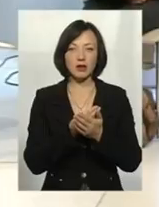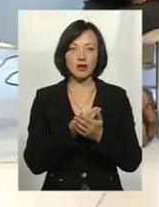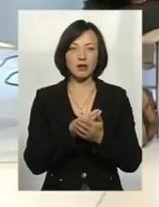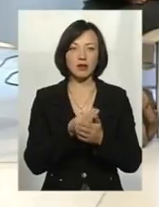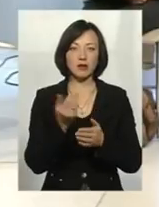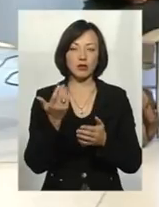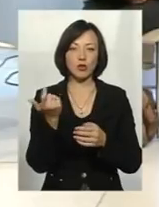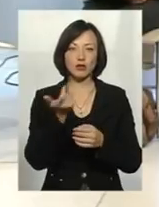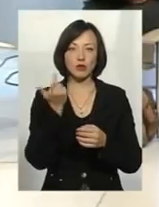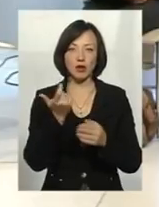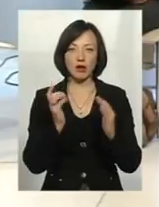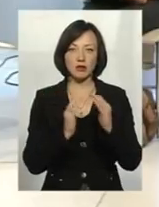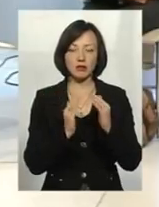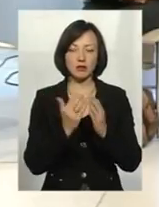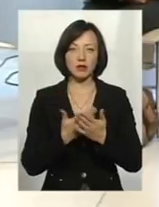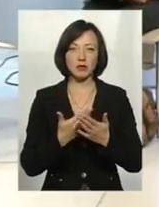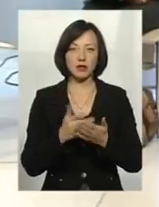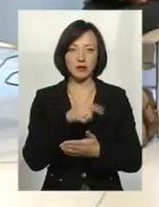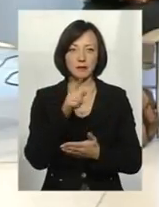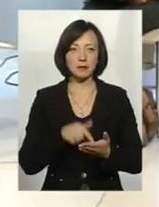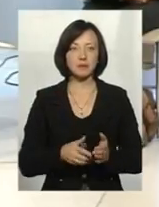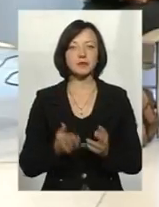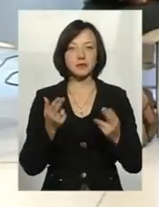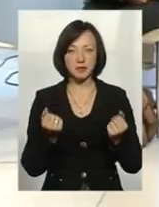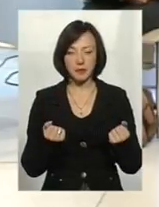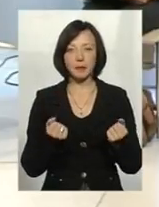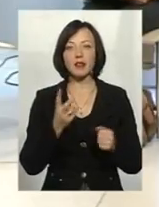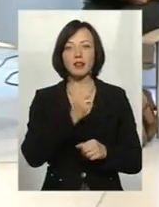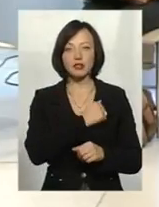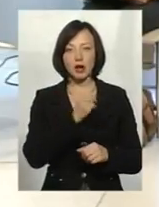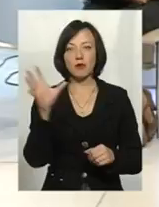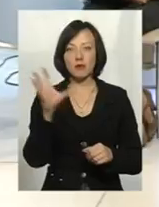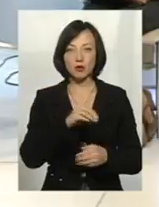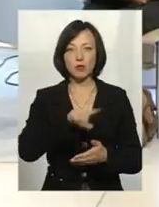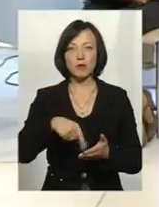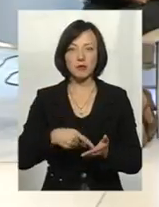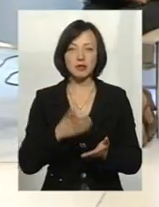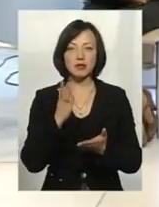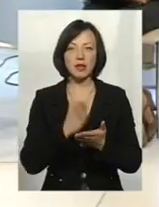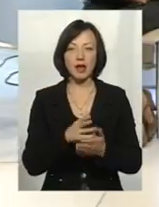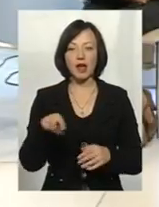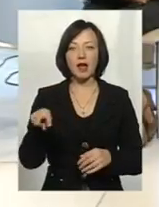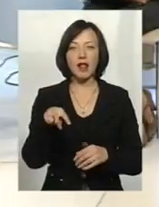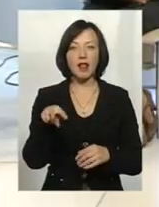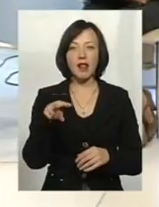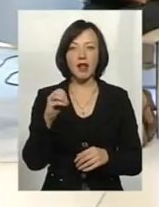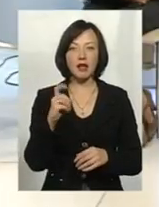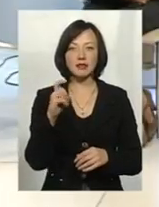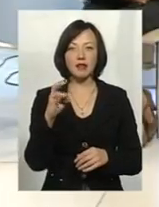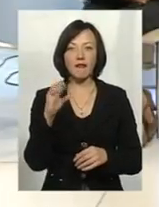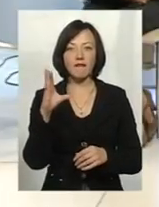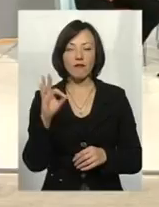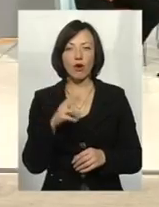свого, скажімо, господарства, приватного? Так. І, на жаль, по всьому місту. Мікрорайон Лєзнєво, мікрорайон